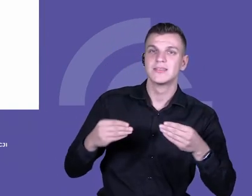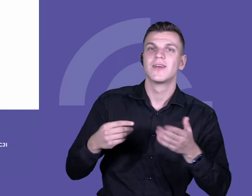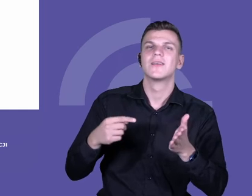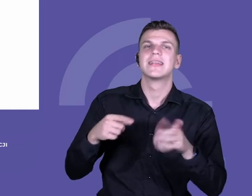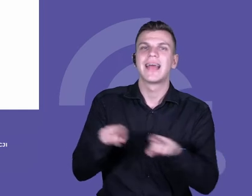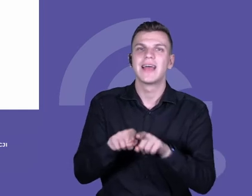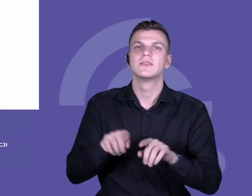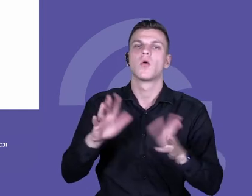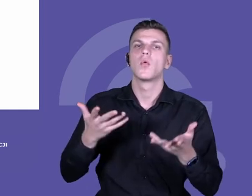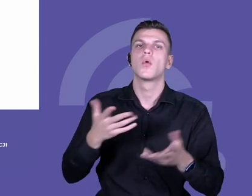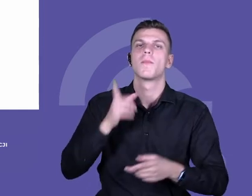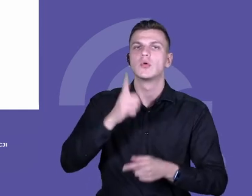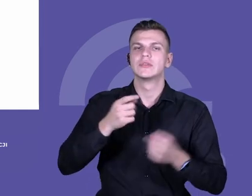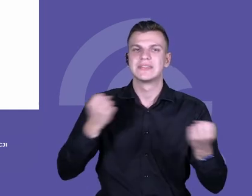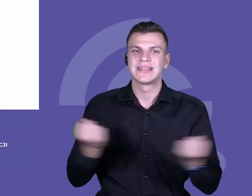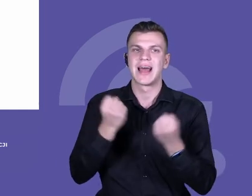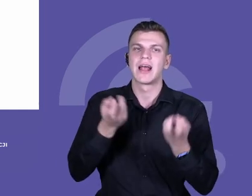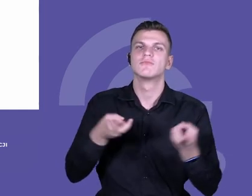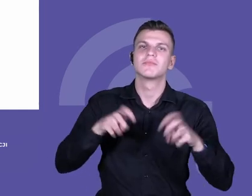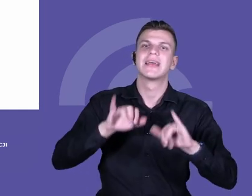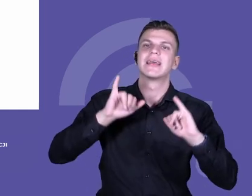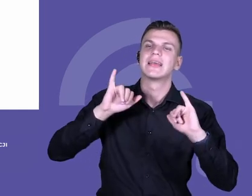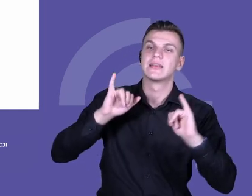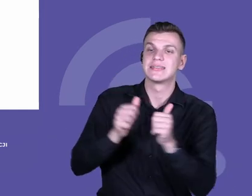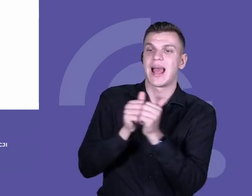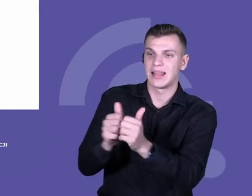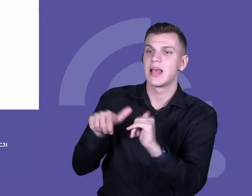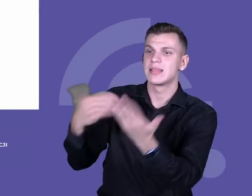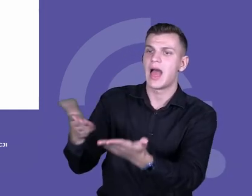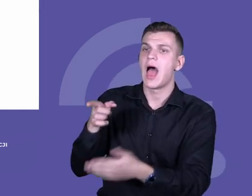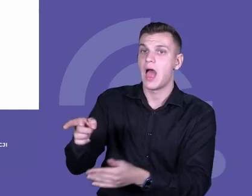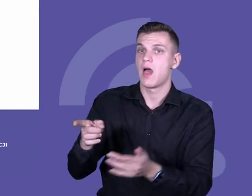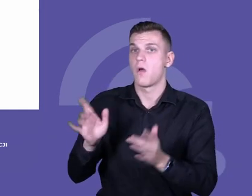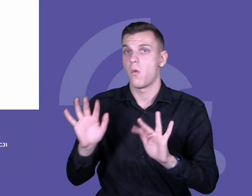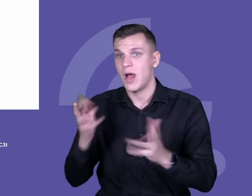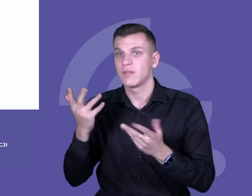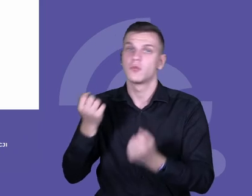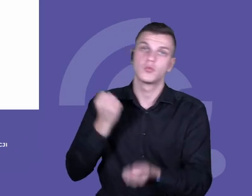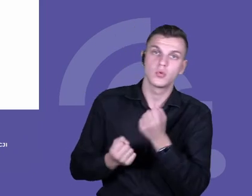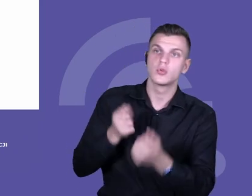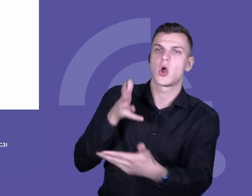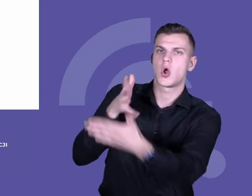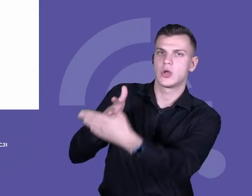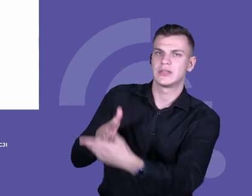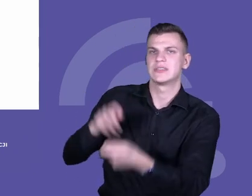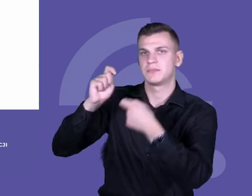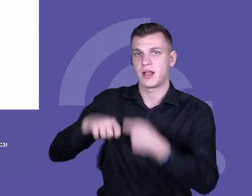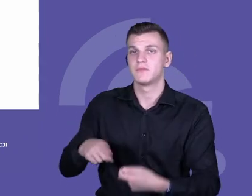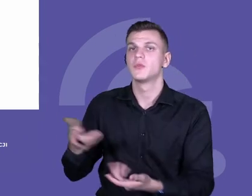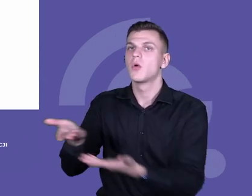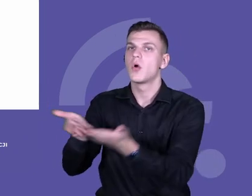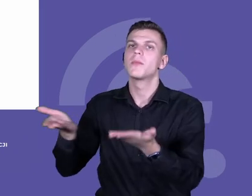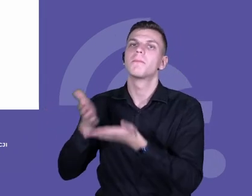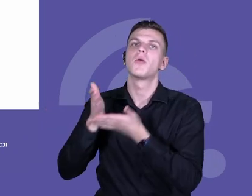żeby ocenić jakość tych zadań i również odnieść się do